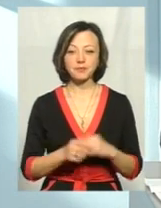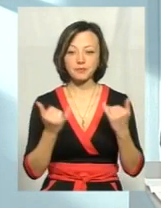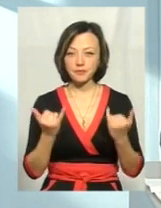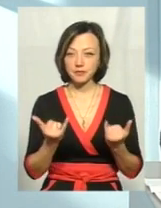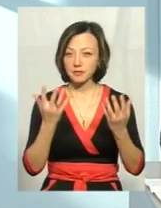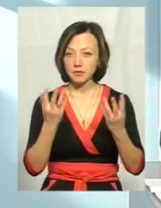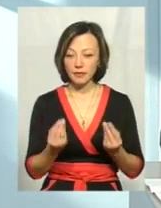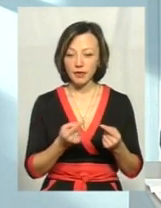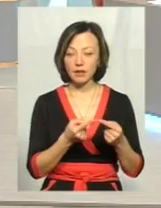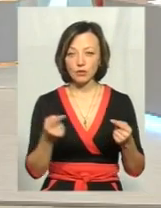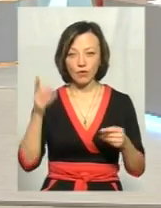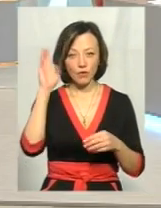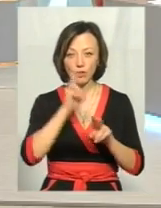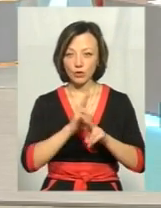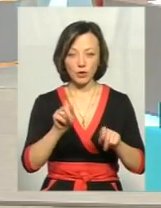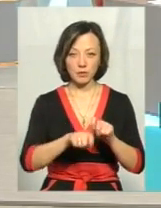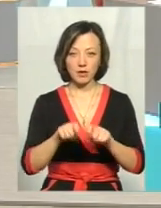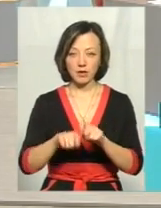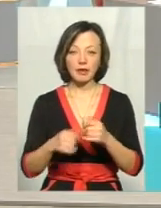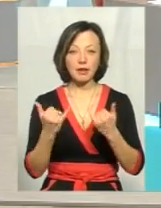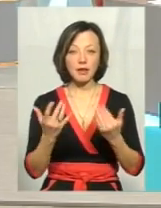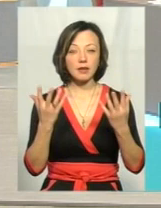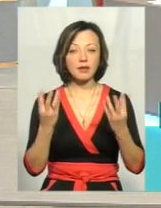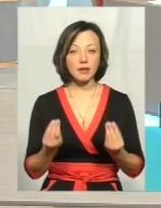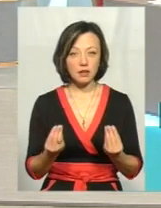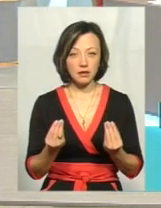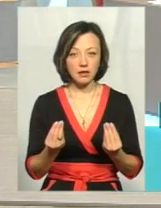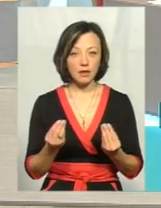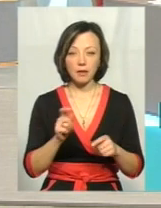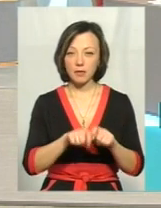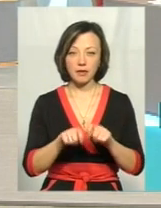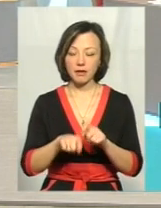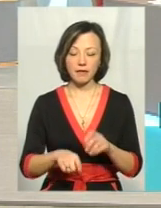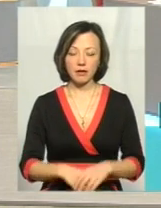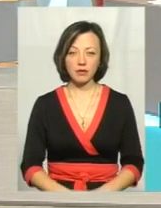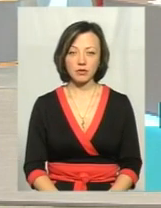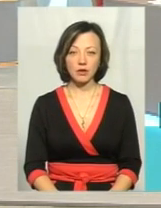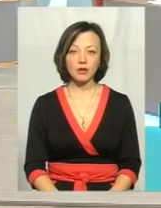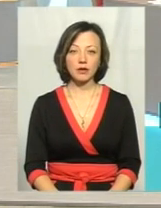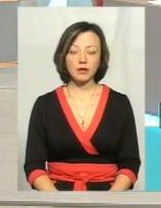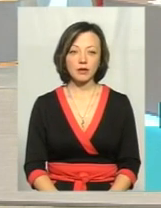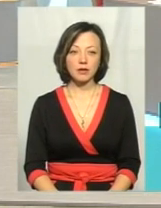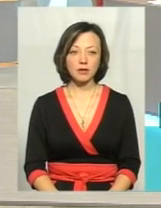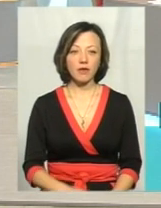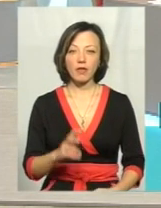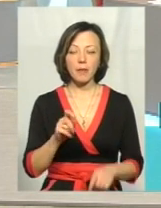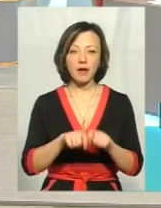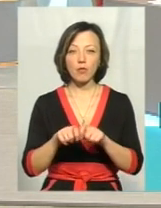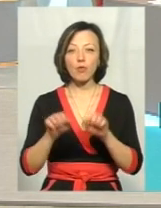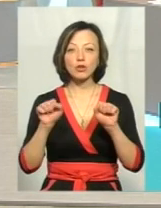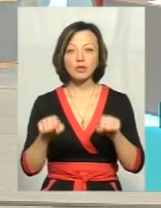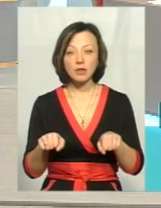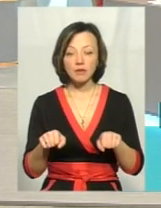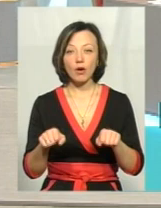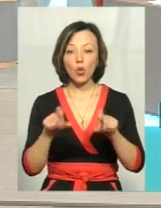час цю воду ніхто не перевіряє? На даний час її не перевіряють. Це я можу точно сказати, що вона не перевірялася. Можливо,